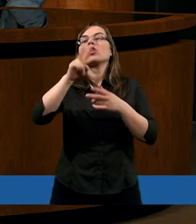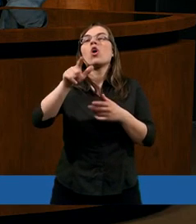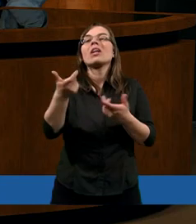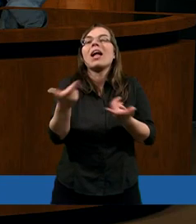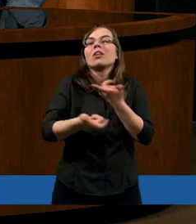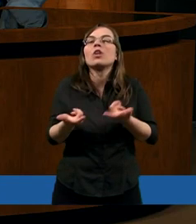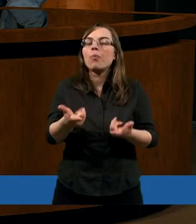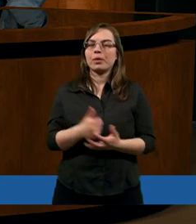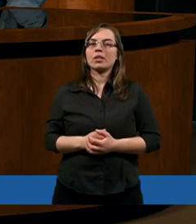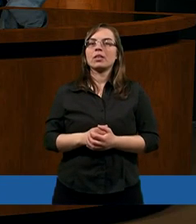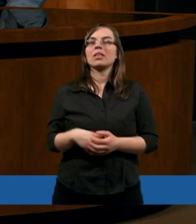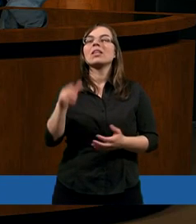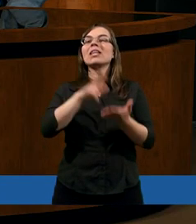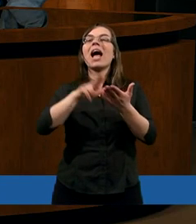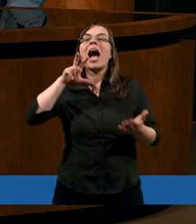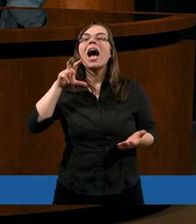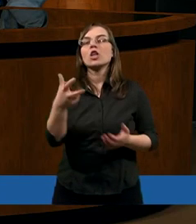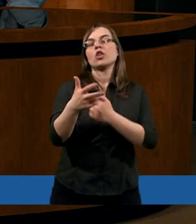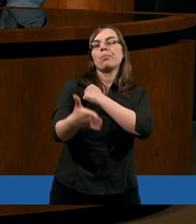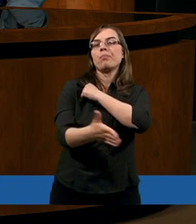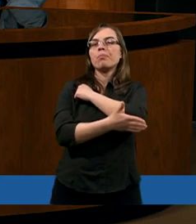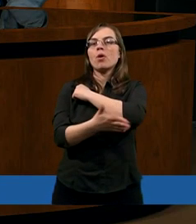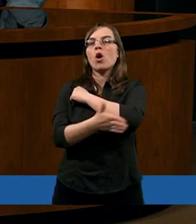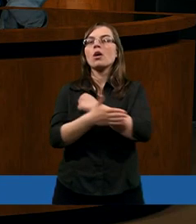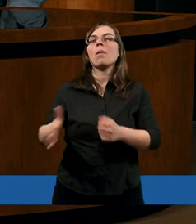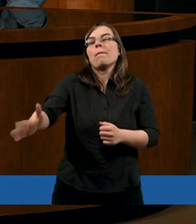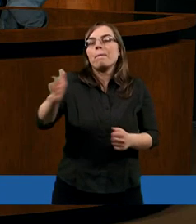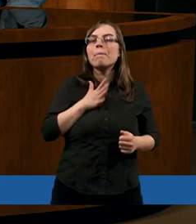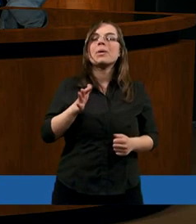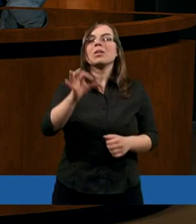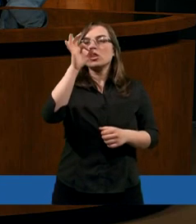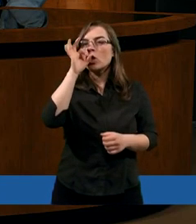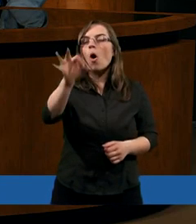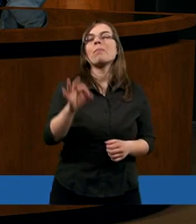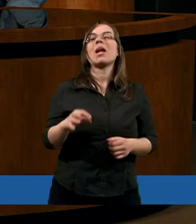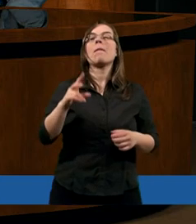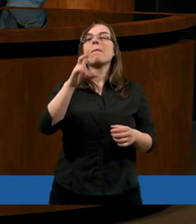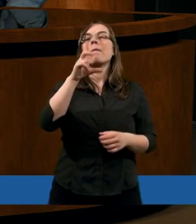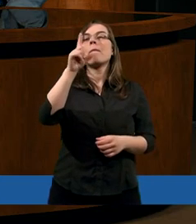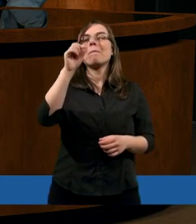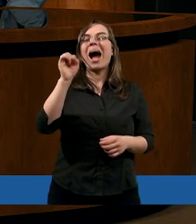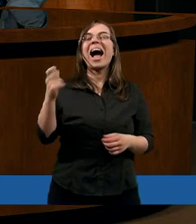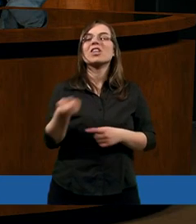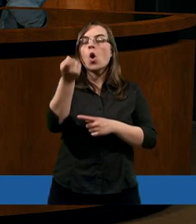Tarasa też. Na czym polega bycie dobrze pasionym przez pasterza?